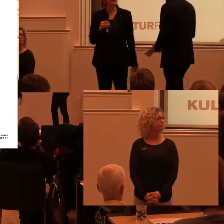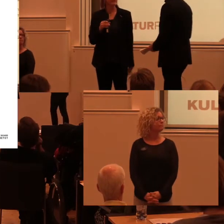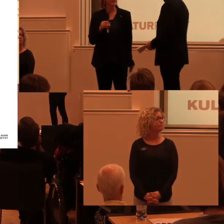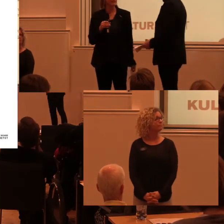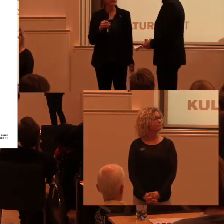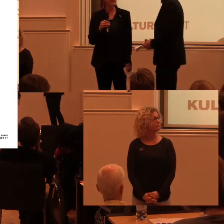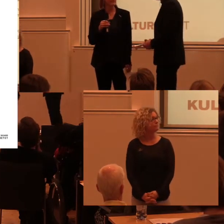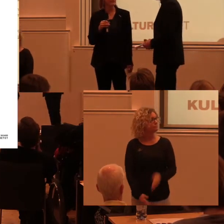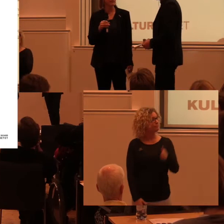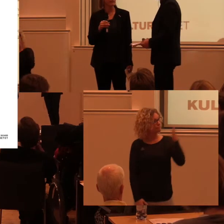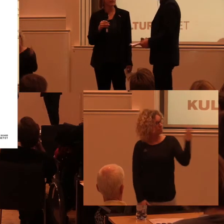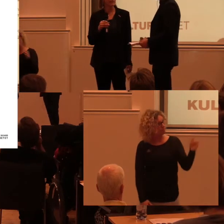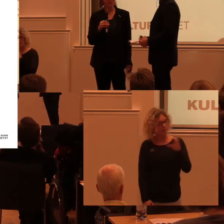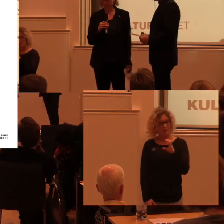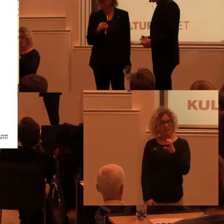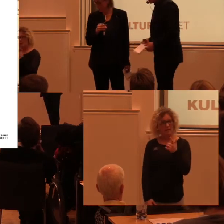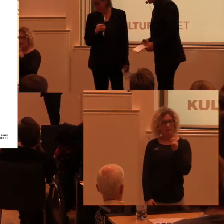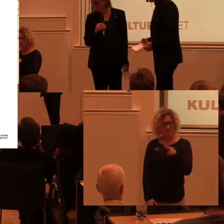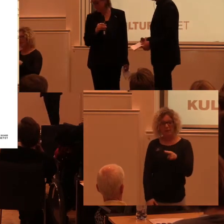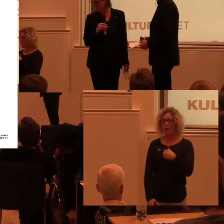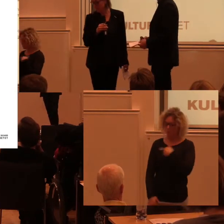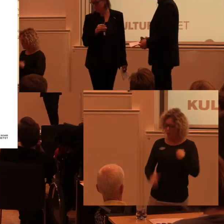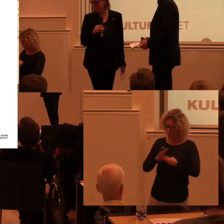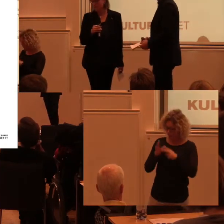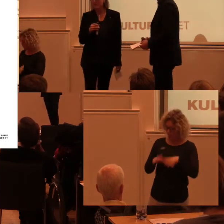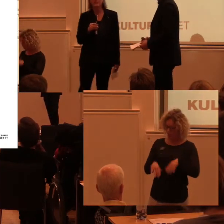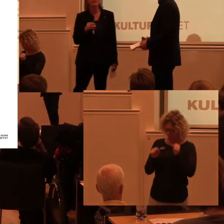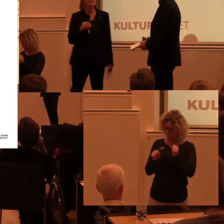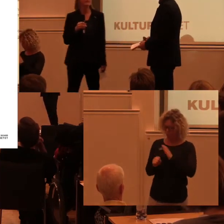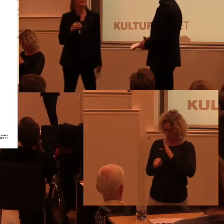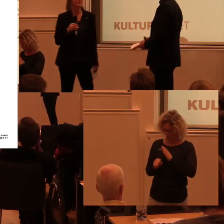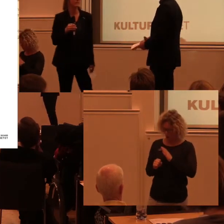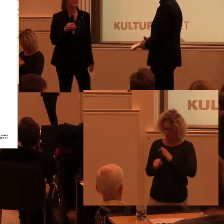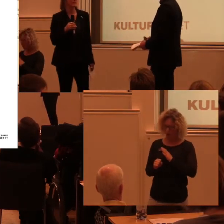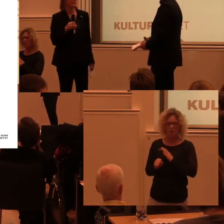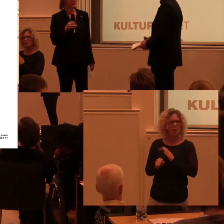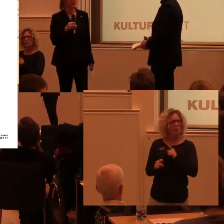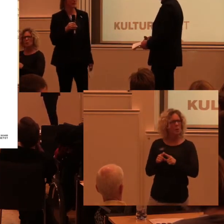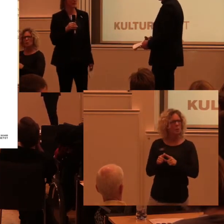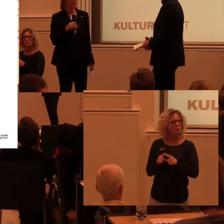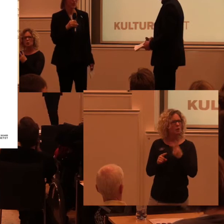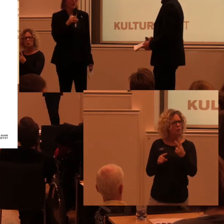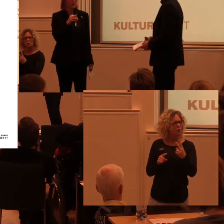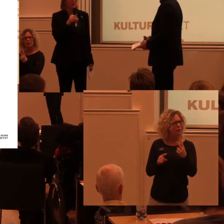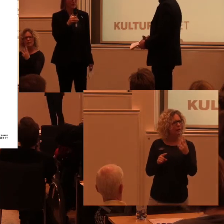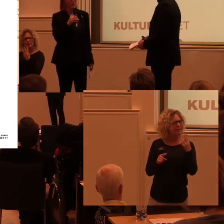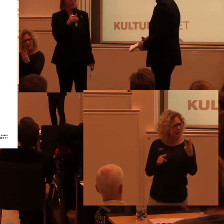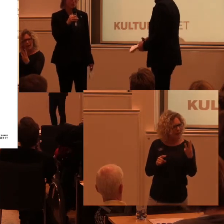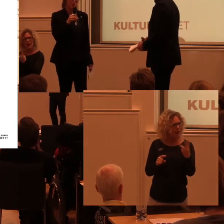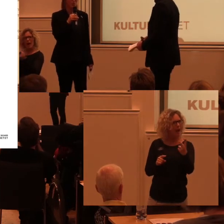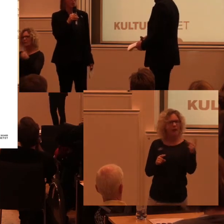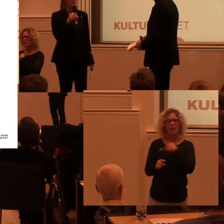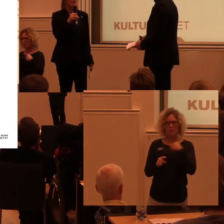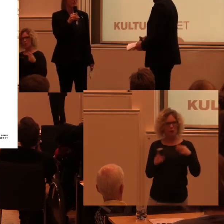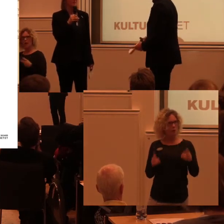I det här strategiuppdraget som vi arbetar med och som ytterligare 21, 23 myndigheter totalt.